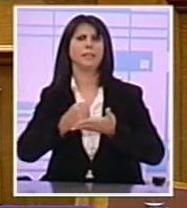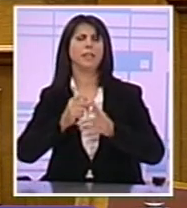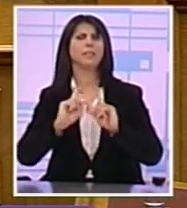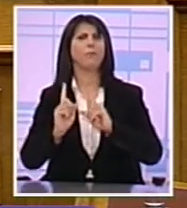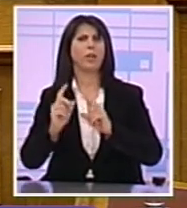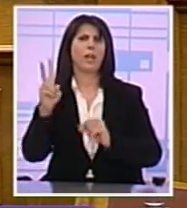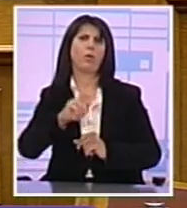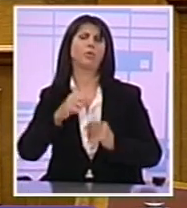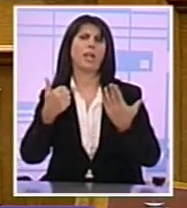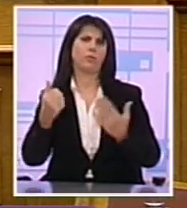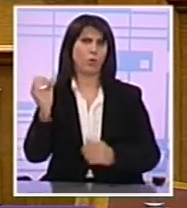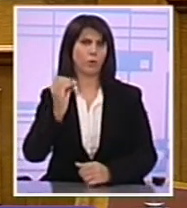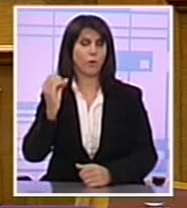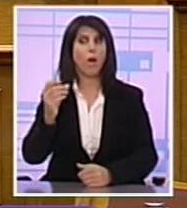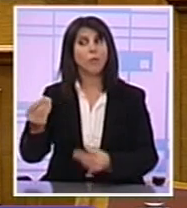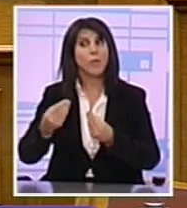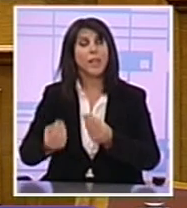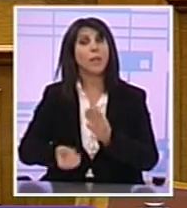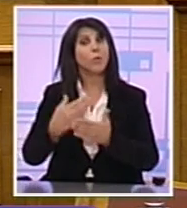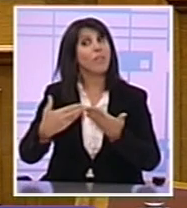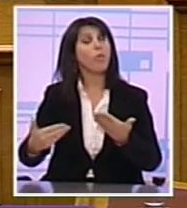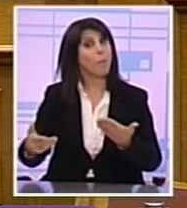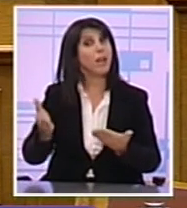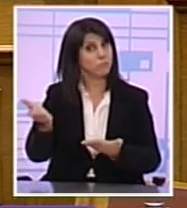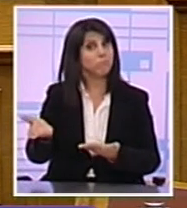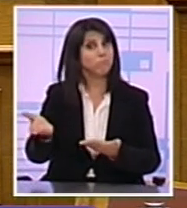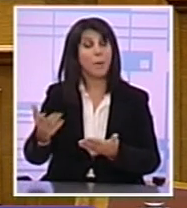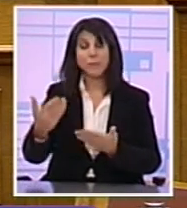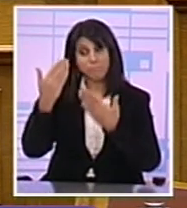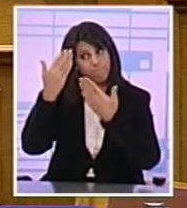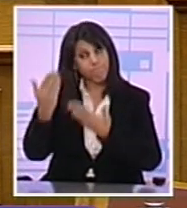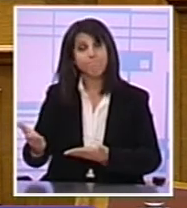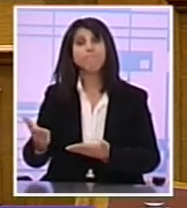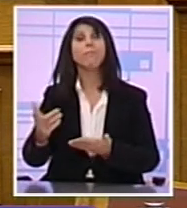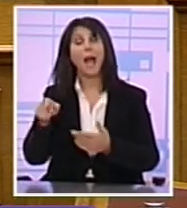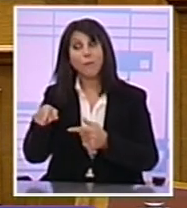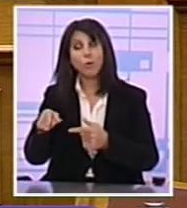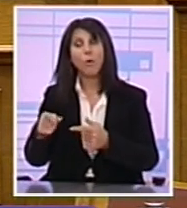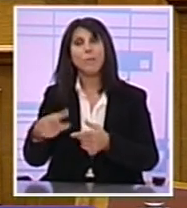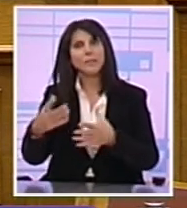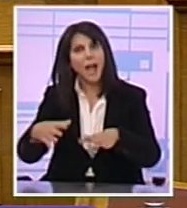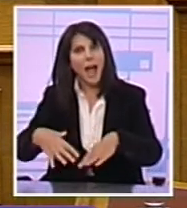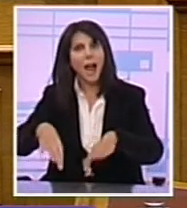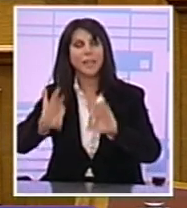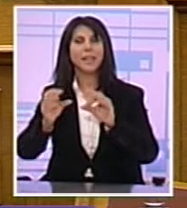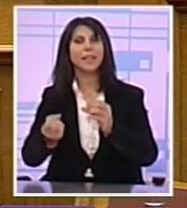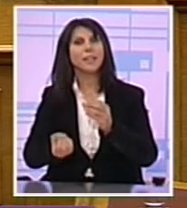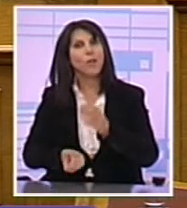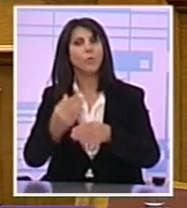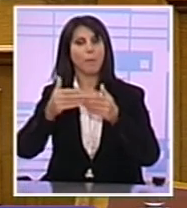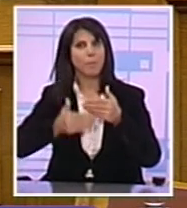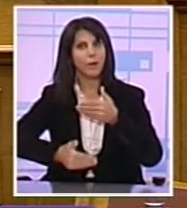νέα δεδομένα Χαιρετίζουμε αυτή την απόφαση και πάλι Ως μια νέα περίοδος Συνεργασίας των πολιτικών δυνάμων στη χώρα